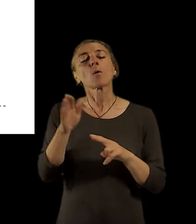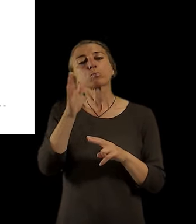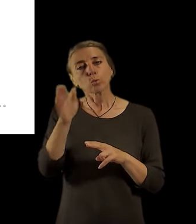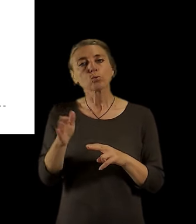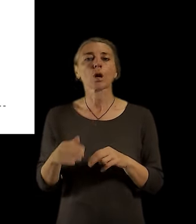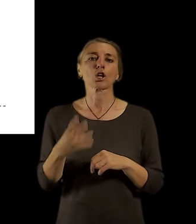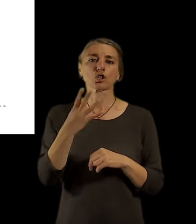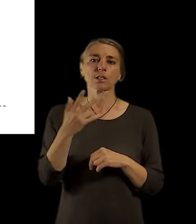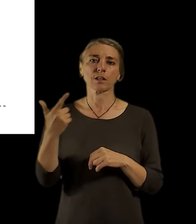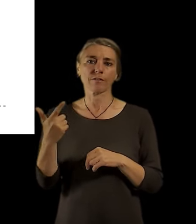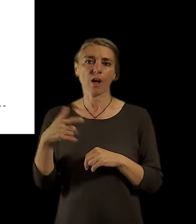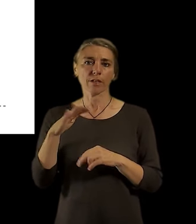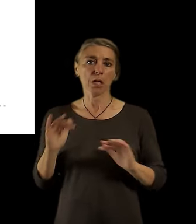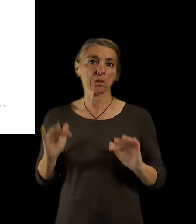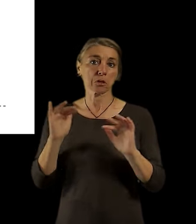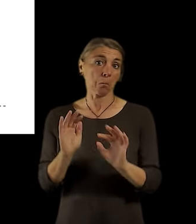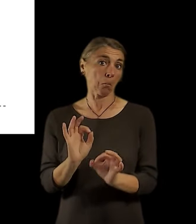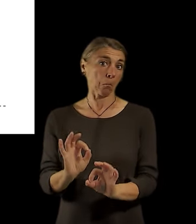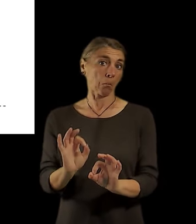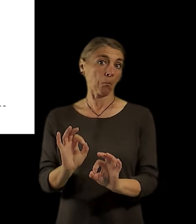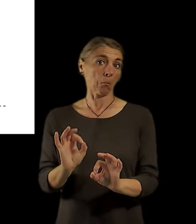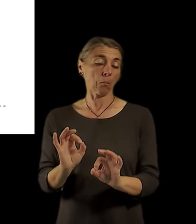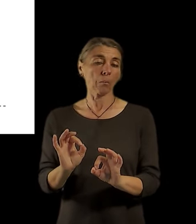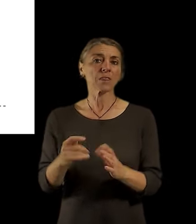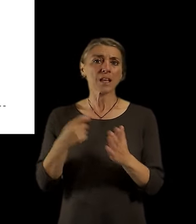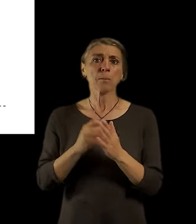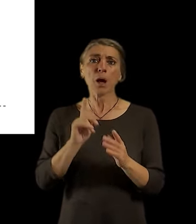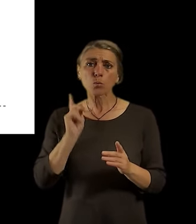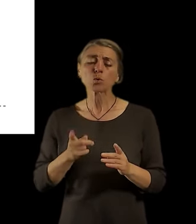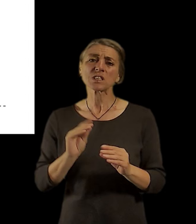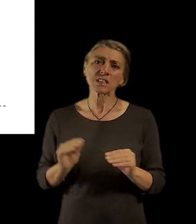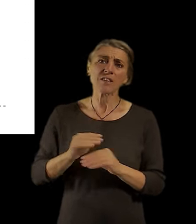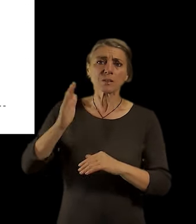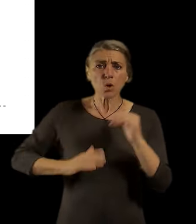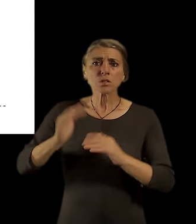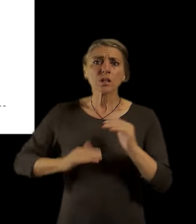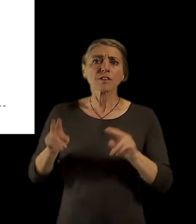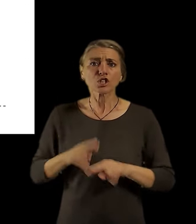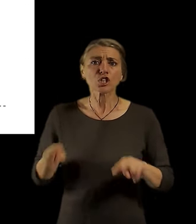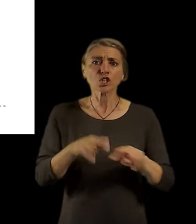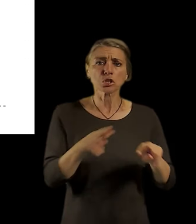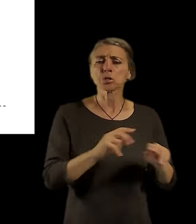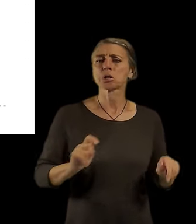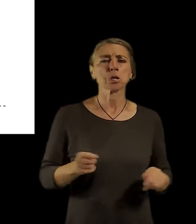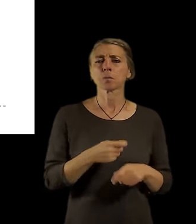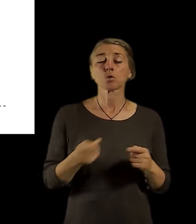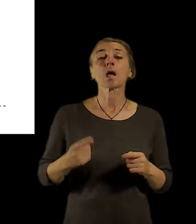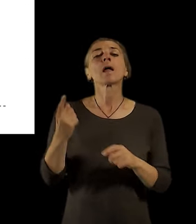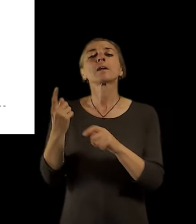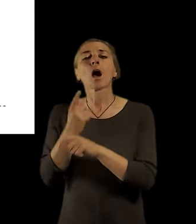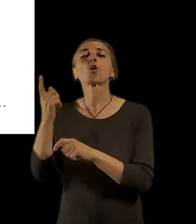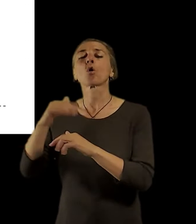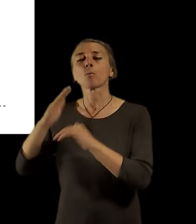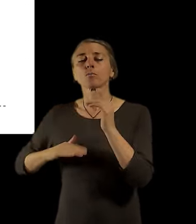Takže tam není potřeba tuto síť dětských chliští zaušťovat, spíš doplňovat tam, kde bude vznikla nová výstavba, aby i ti